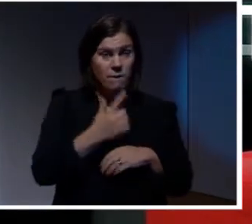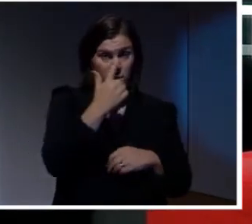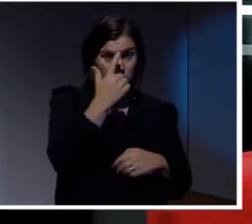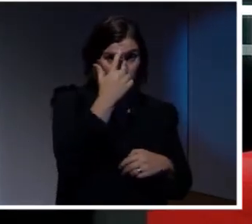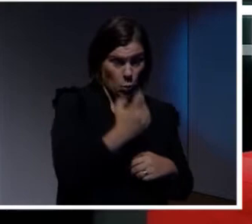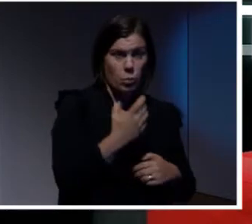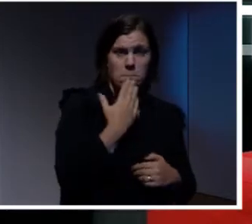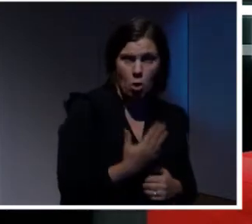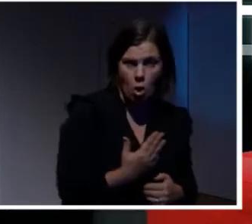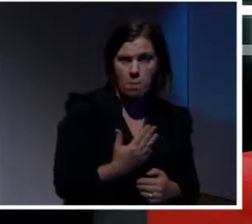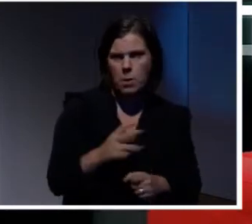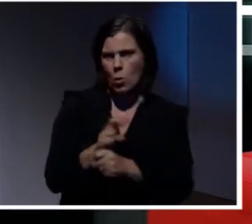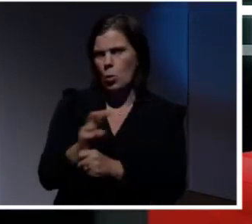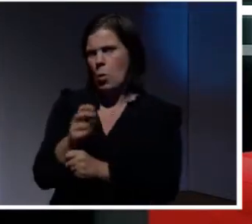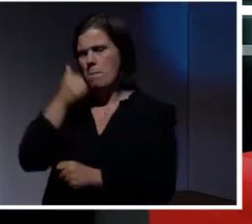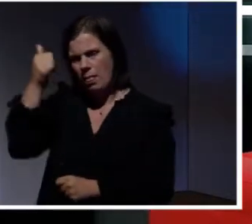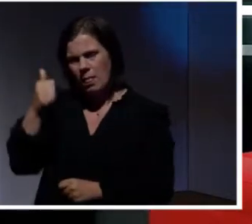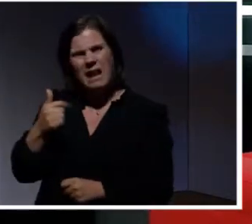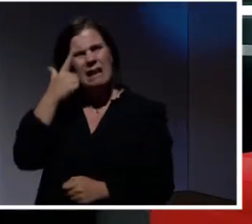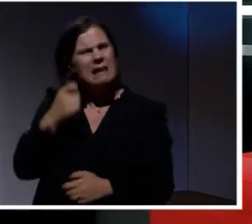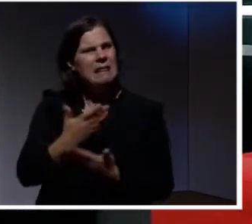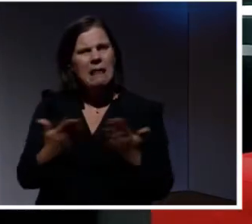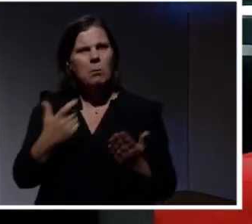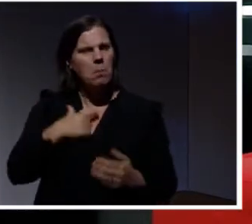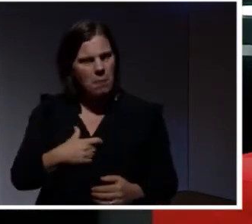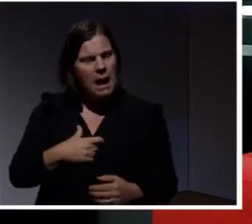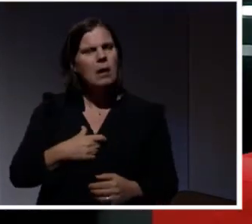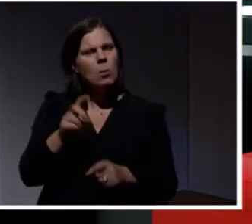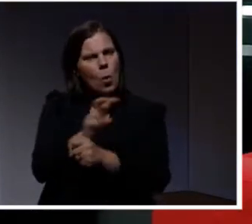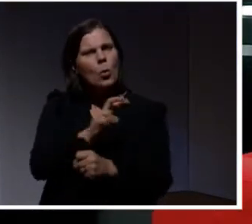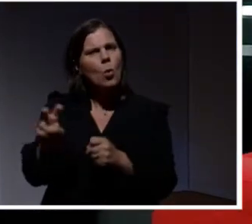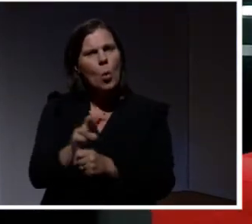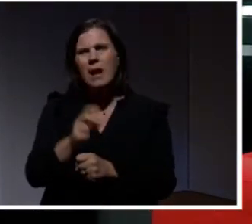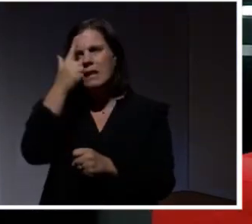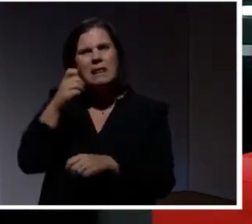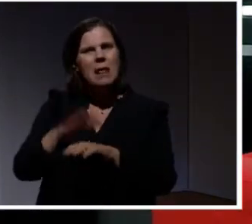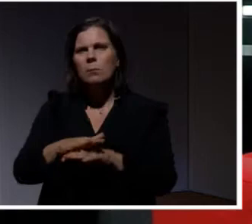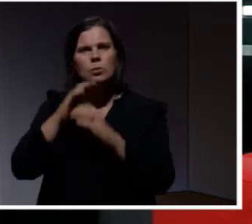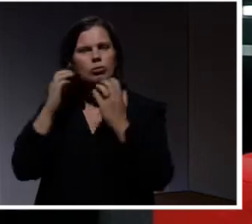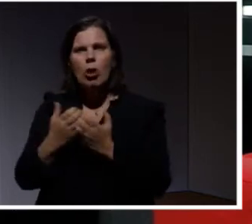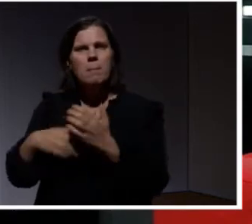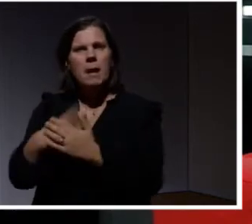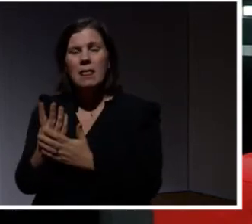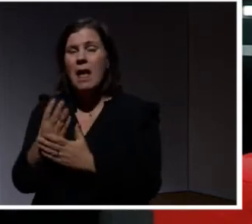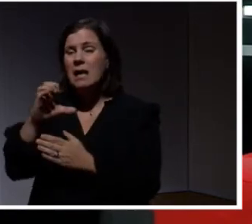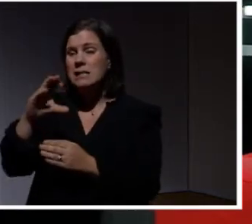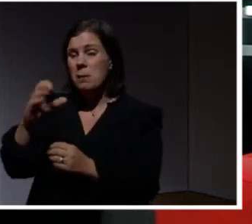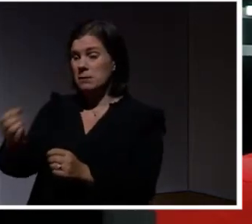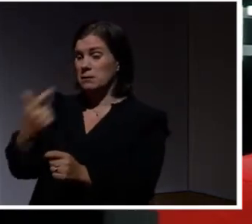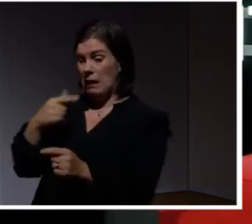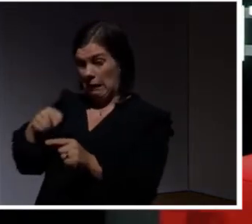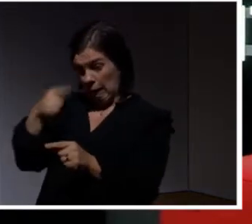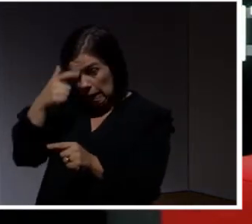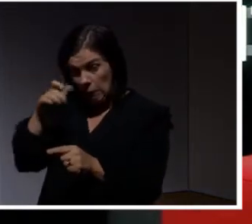Kontroll är bättre. Lita inte på mejl. Kolla först att det är okej. Lita inte på sociala medier. Lita inte på sms som kommer.